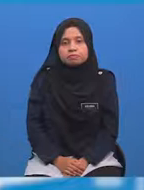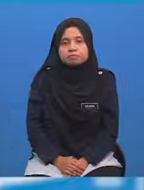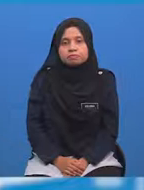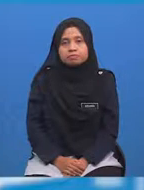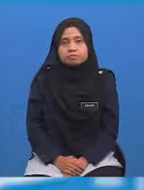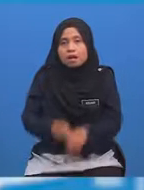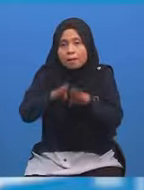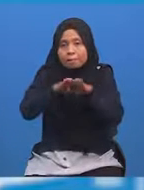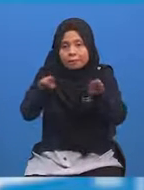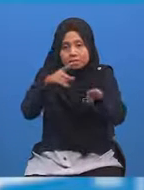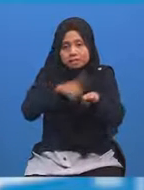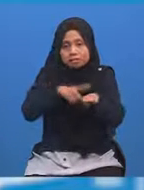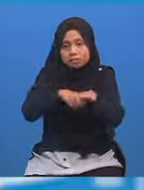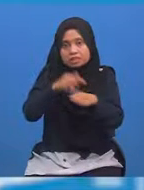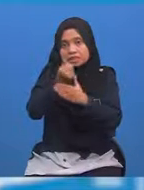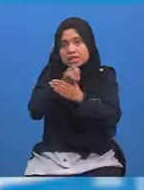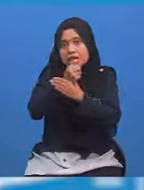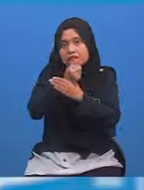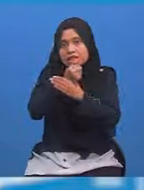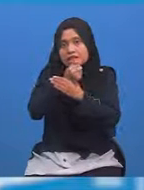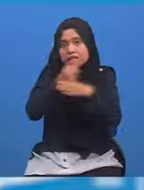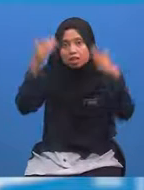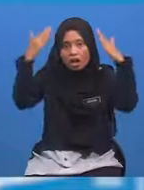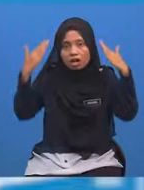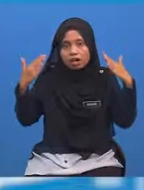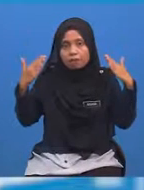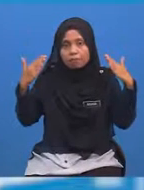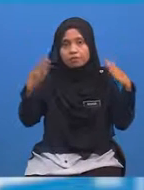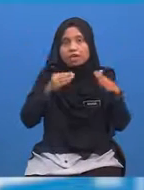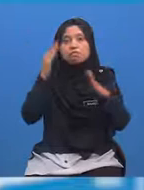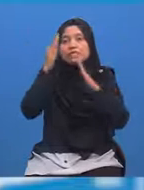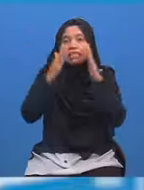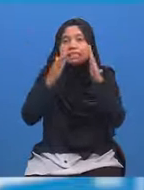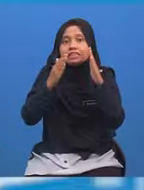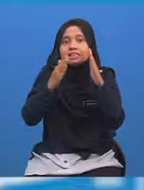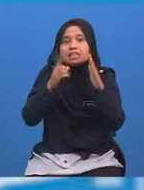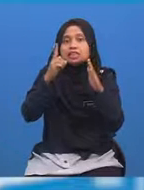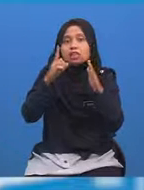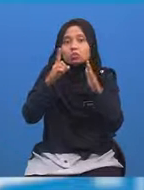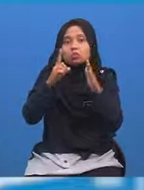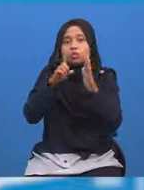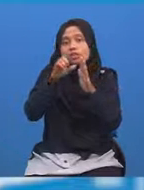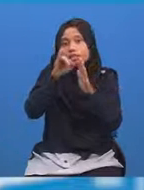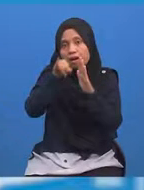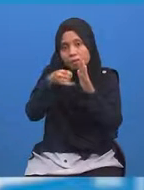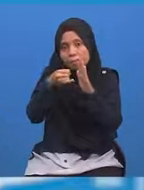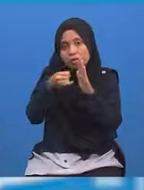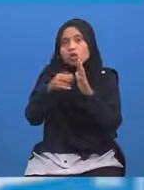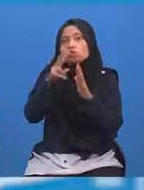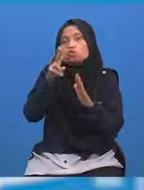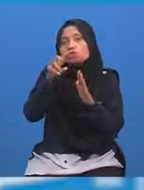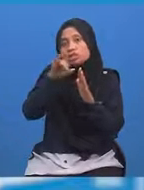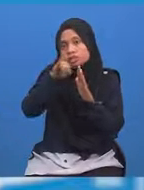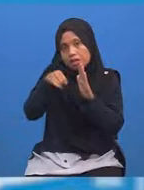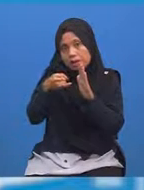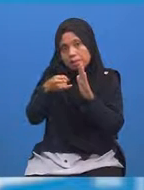Beza masa di antara Arab Saudi dan Malaysia ialah Satu jam Dua jam